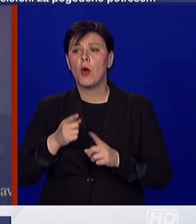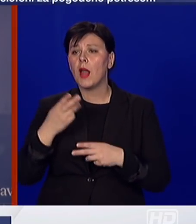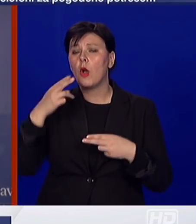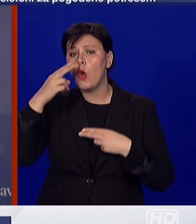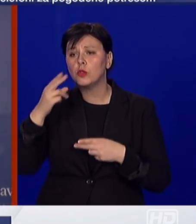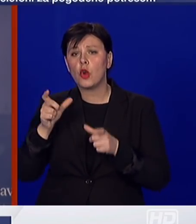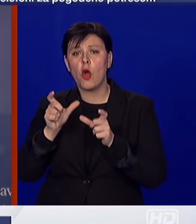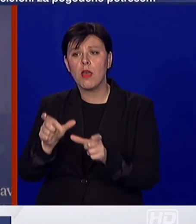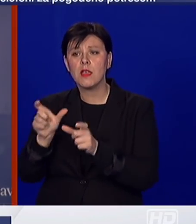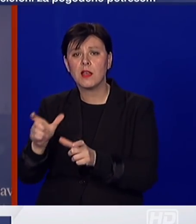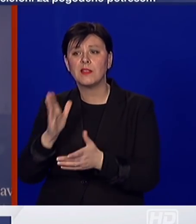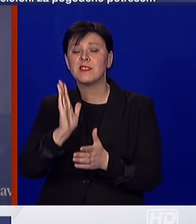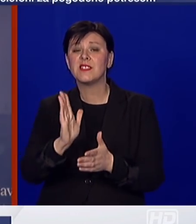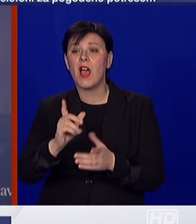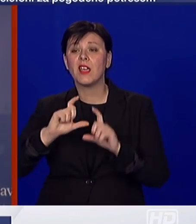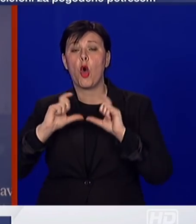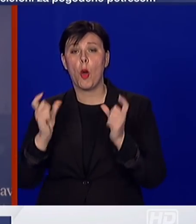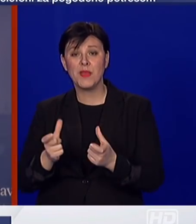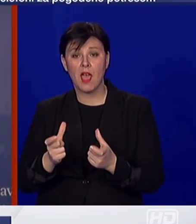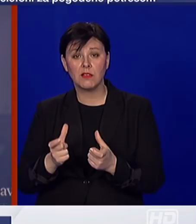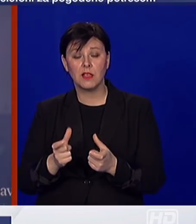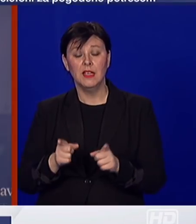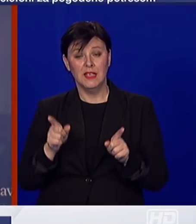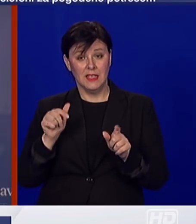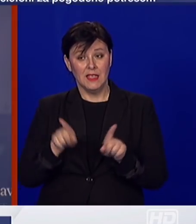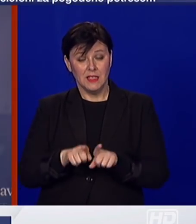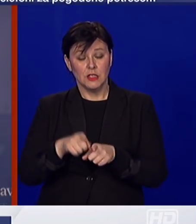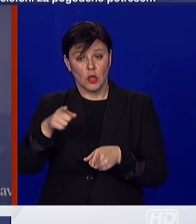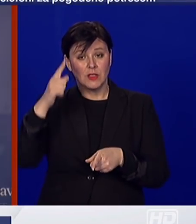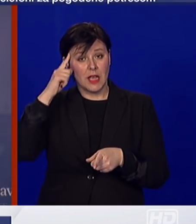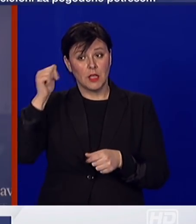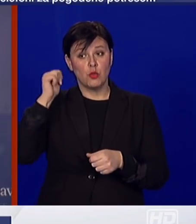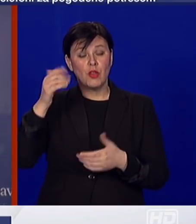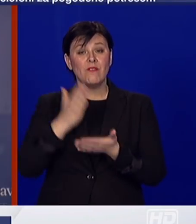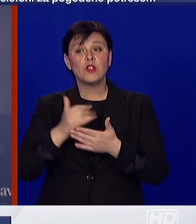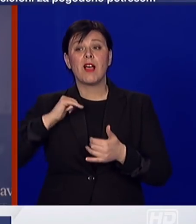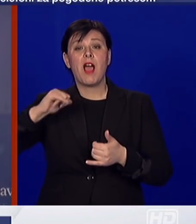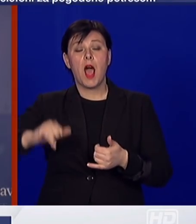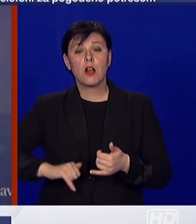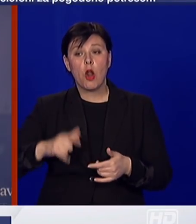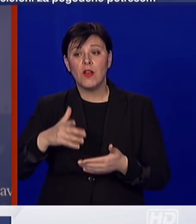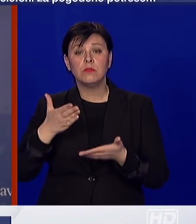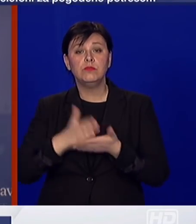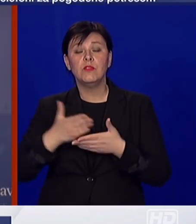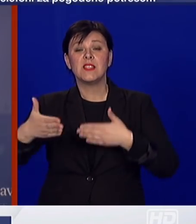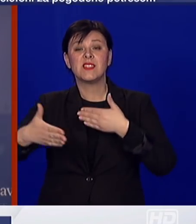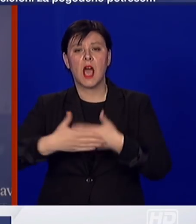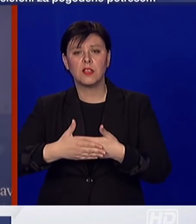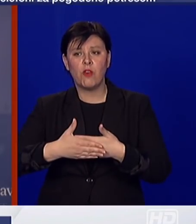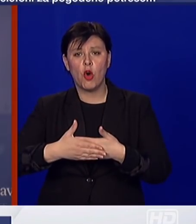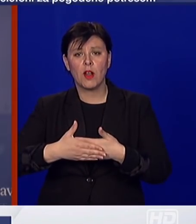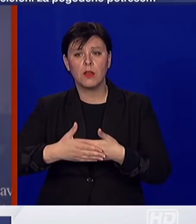svaki objekt. Kao što znate, jučer smo zatvorili u Karlovcu jedan ugostiteljski objekt.